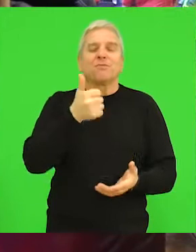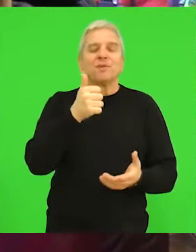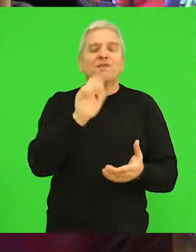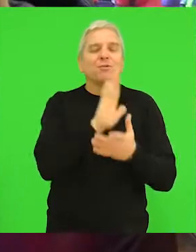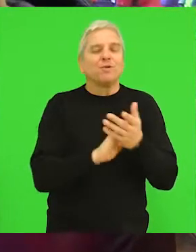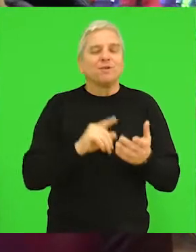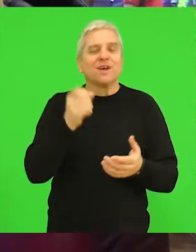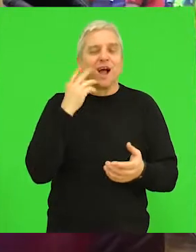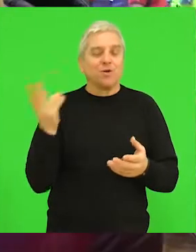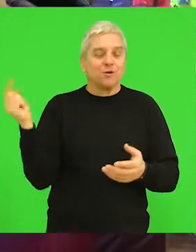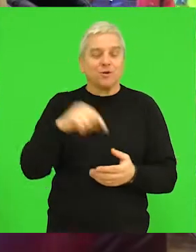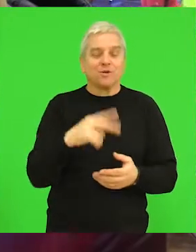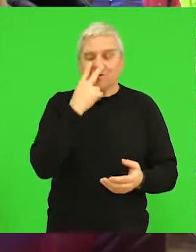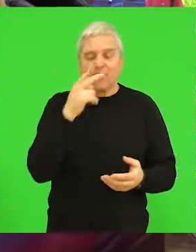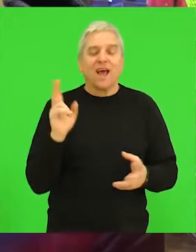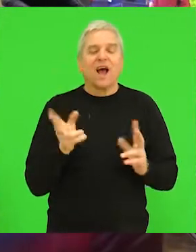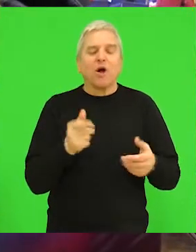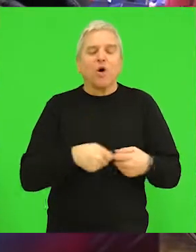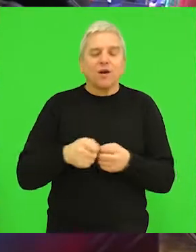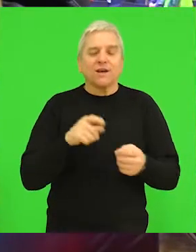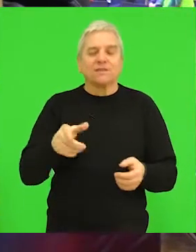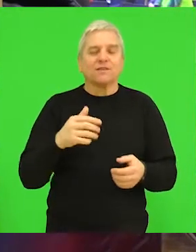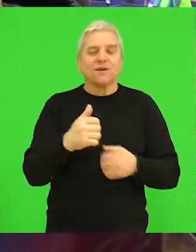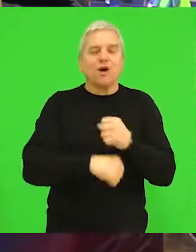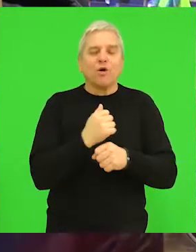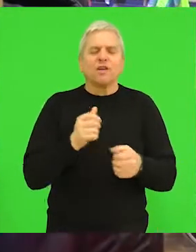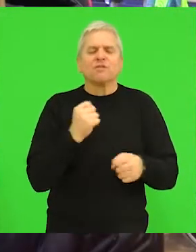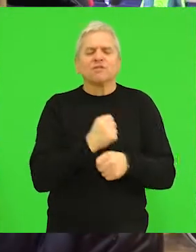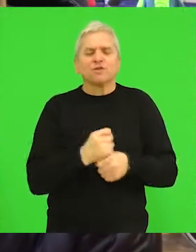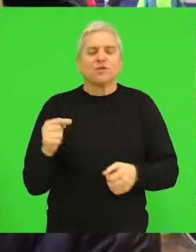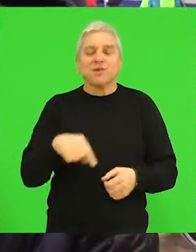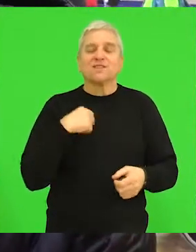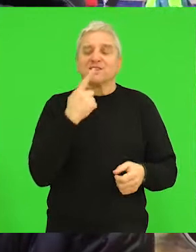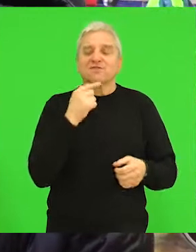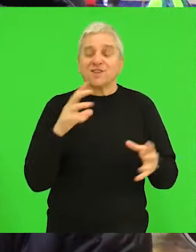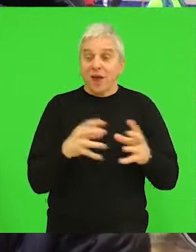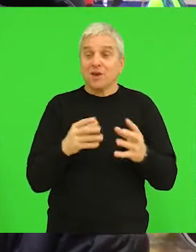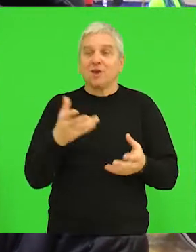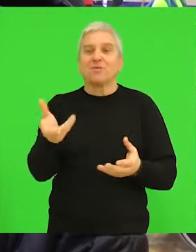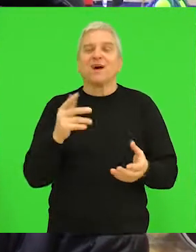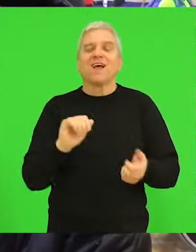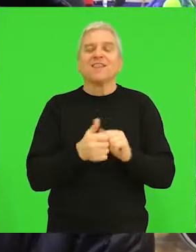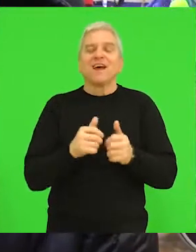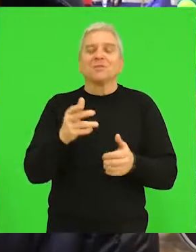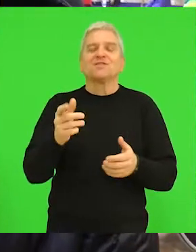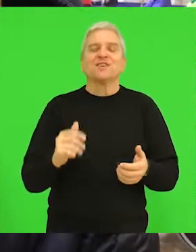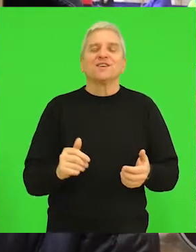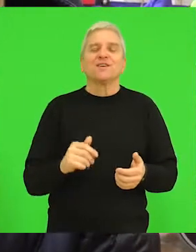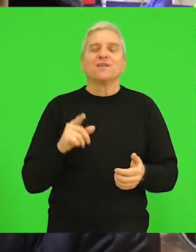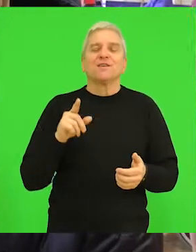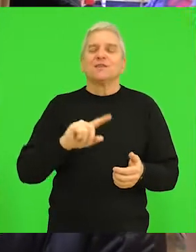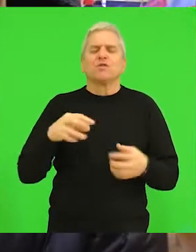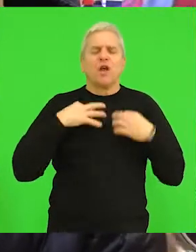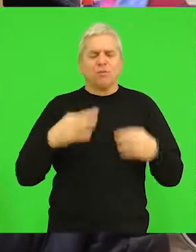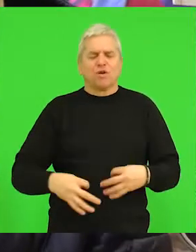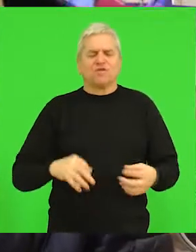prvog prvi turnir kako je bio odorganizovan tako da već godinama dolazim i veoma mi se sviđa atmosfera na ovom turniru ovo